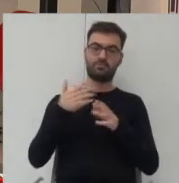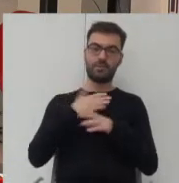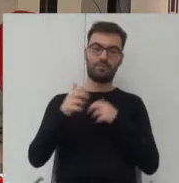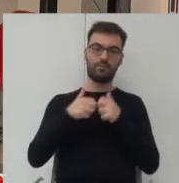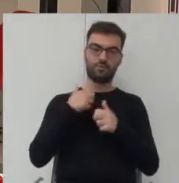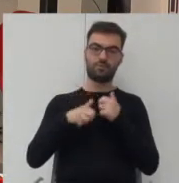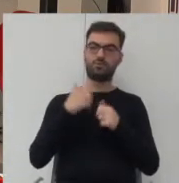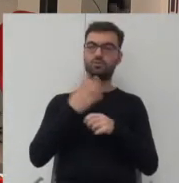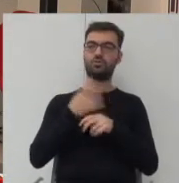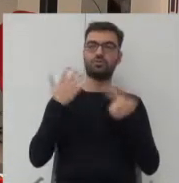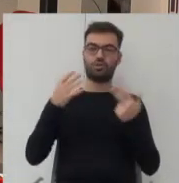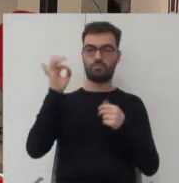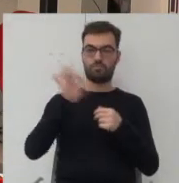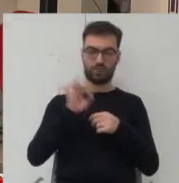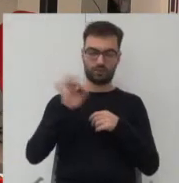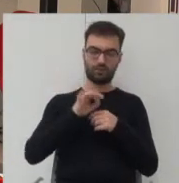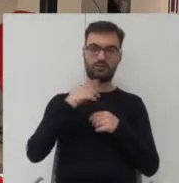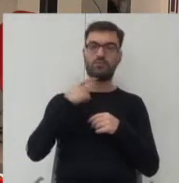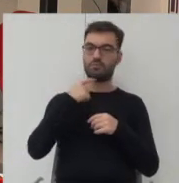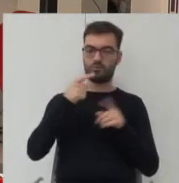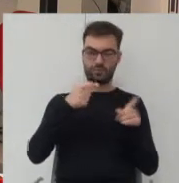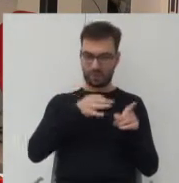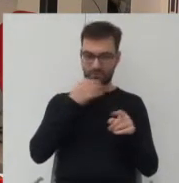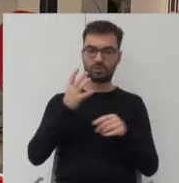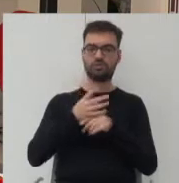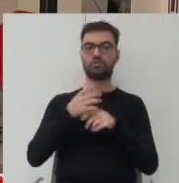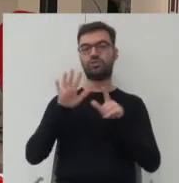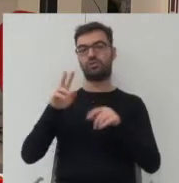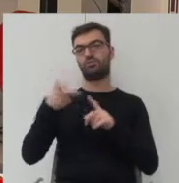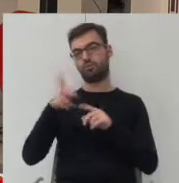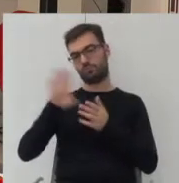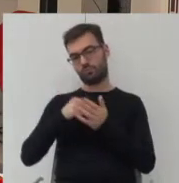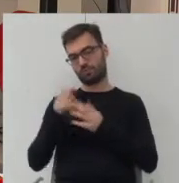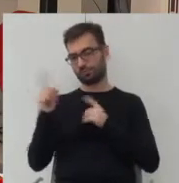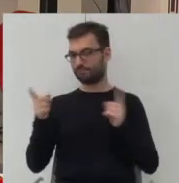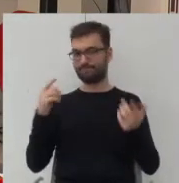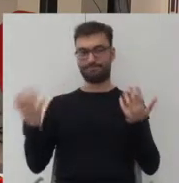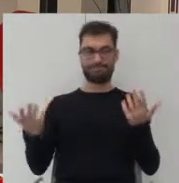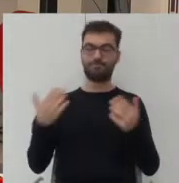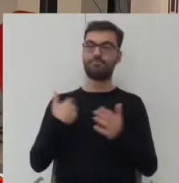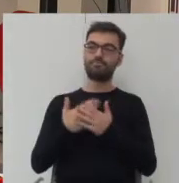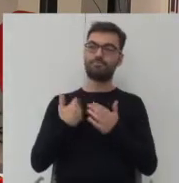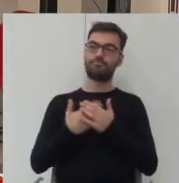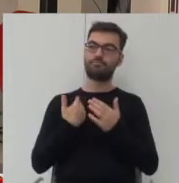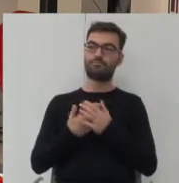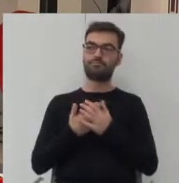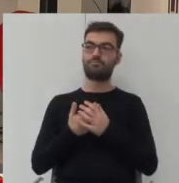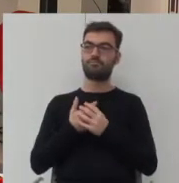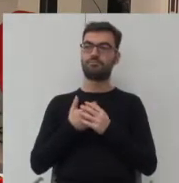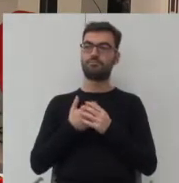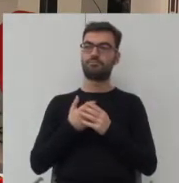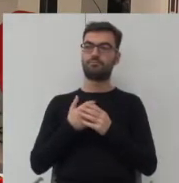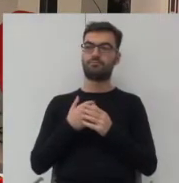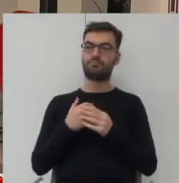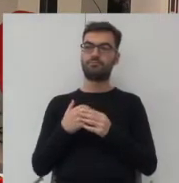% uczestników ankiety wskazało jego na przykład 47 drugi w związku z tym abstrahując od